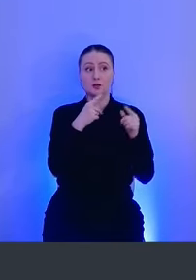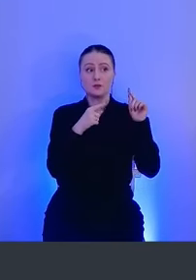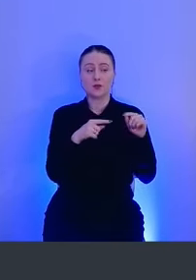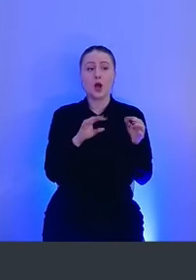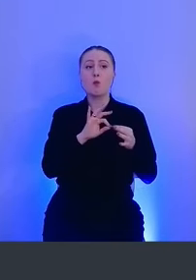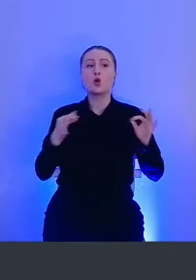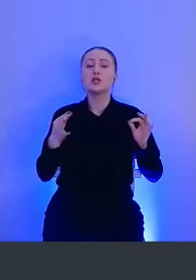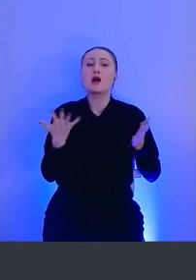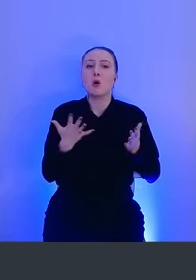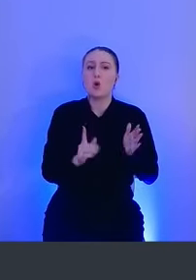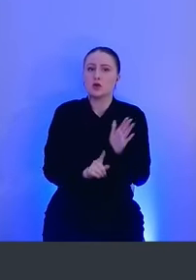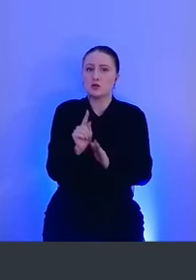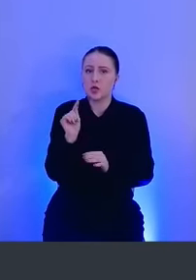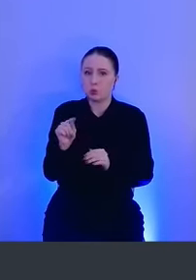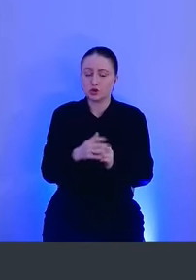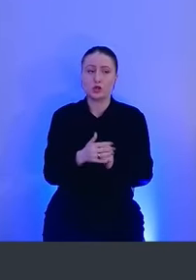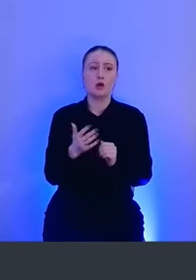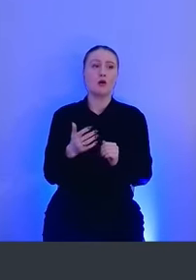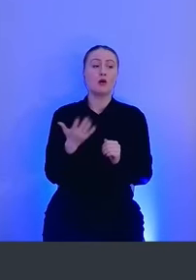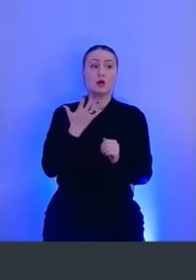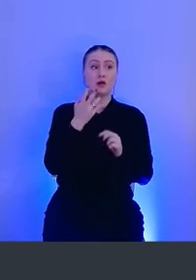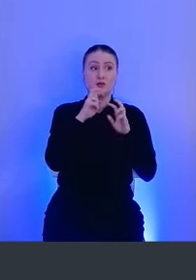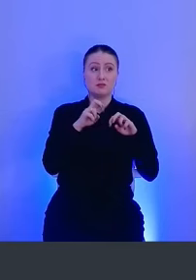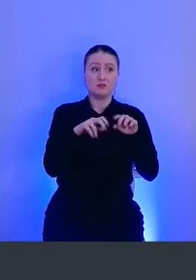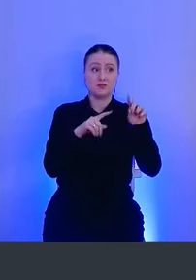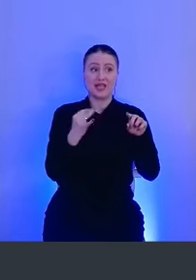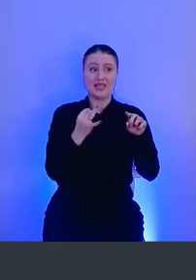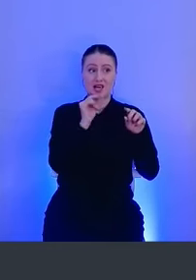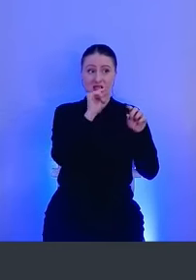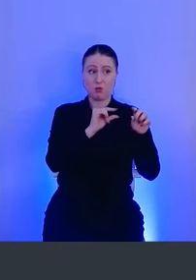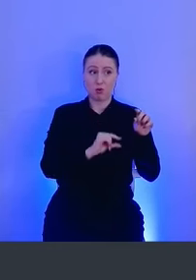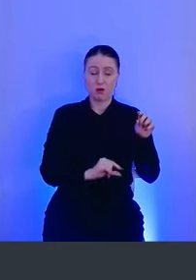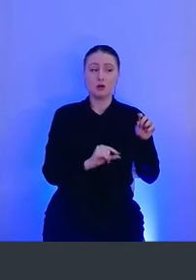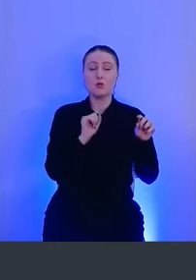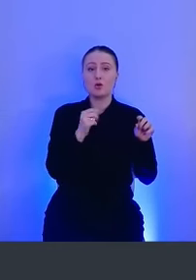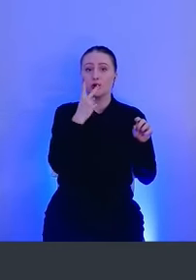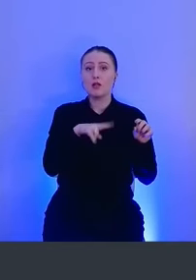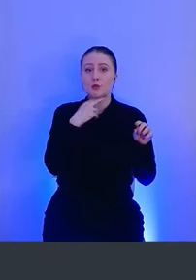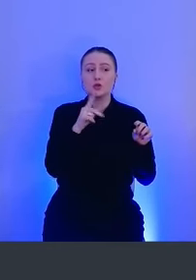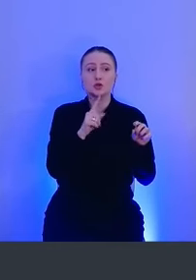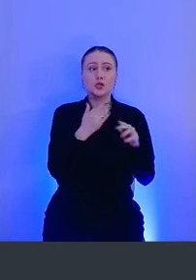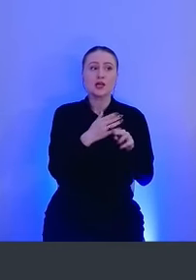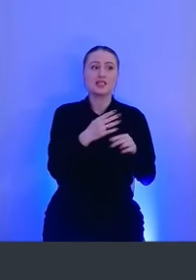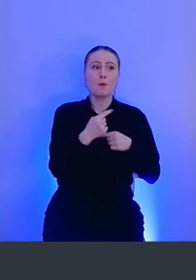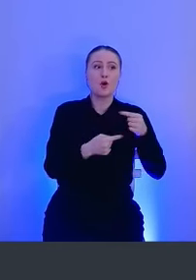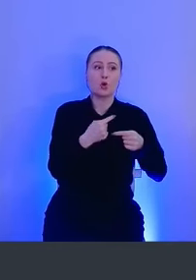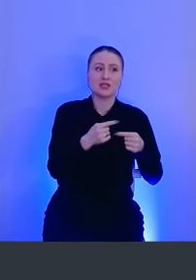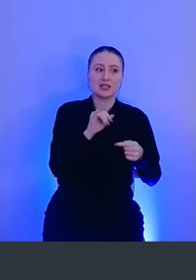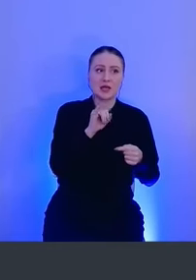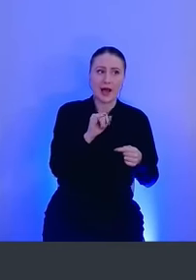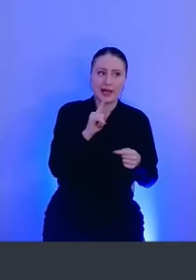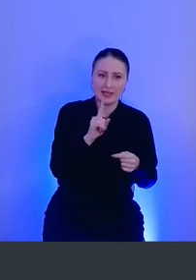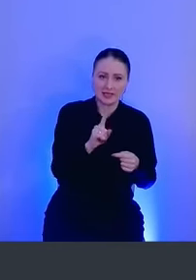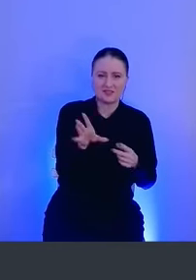что за процесс был запущен. И если рассмотреть вот эти самые интересные поля, то можно увидеть, что есть процесс ID, parent process ID,